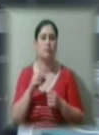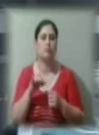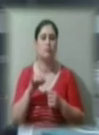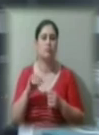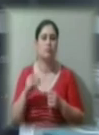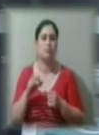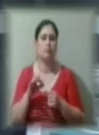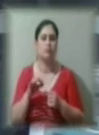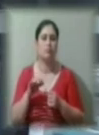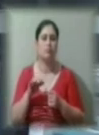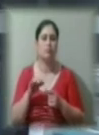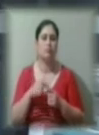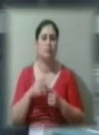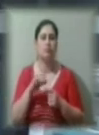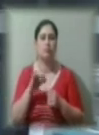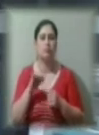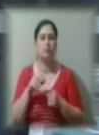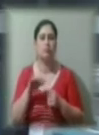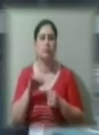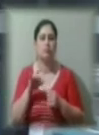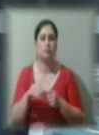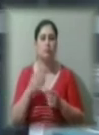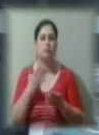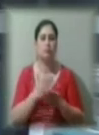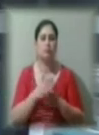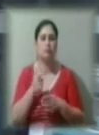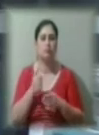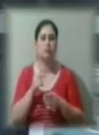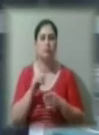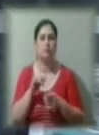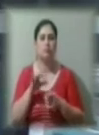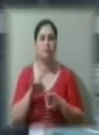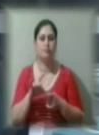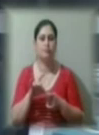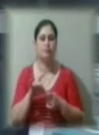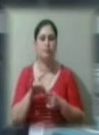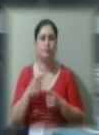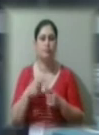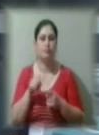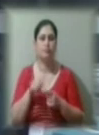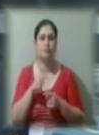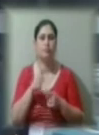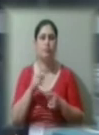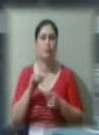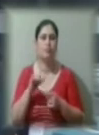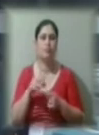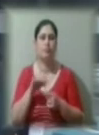Даний апарат є генератором, тобто він генерує імпульси, які